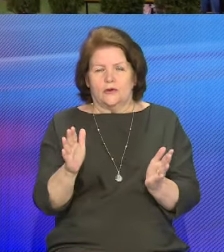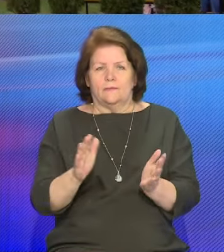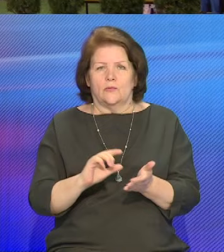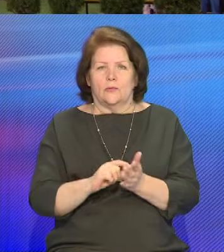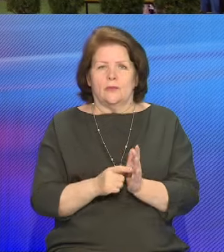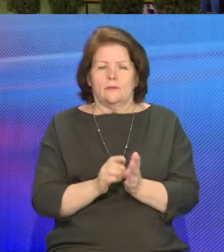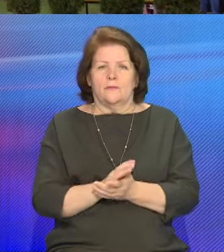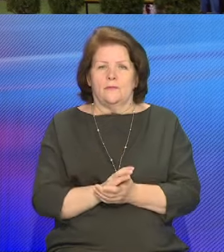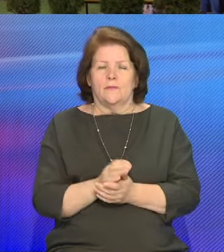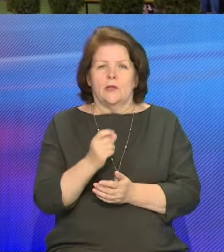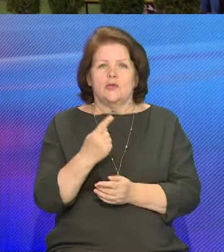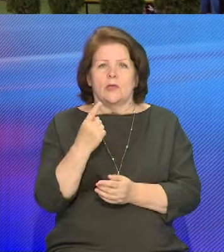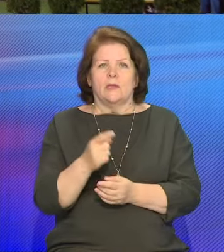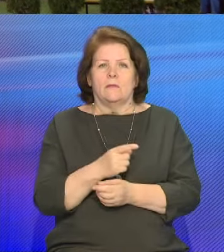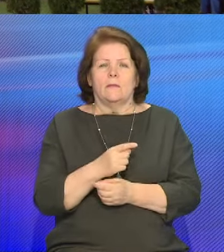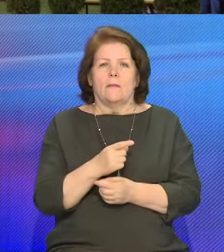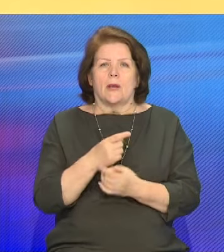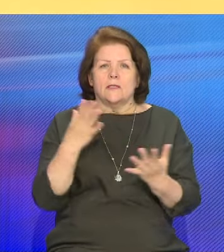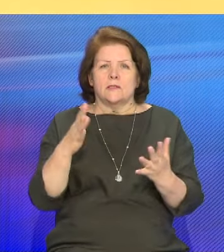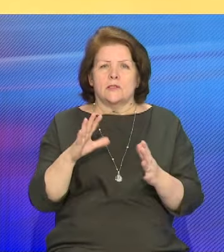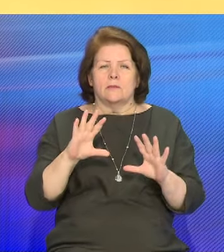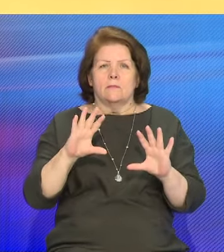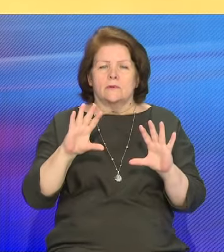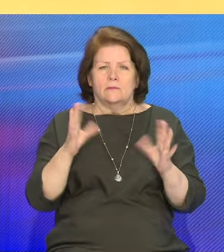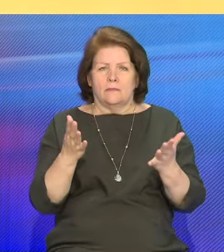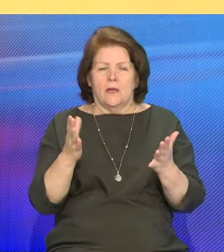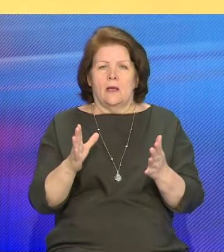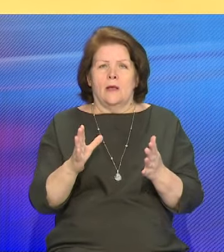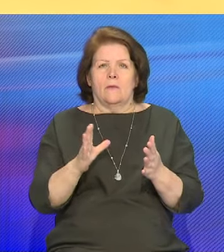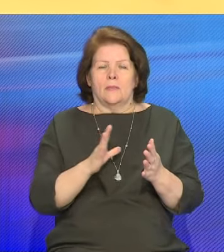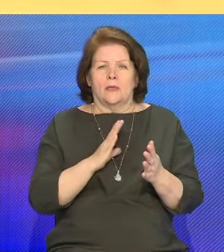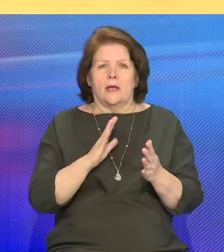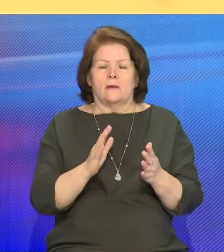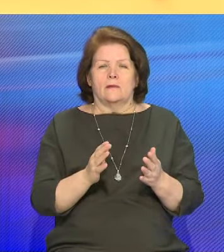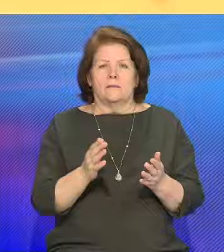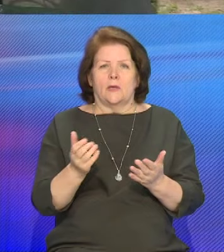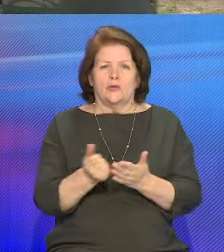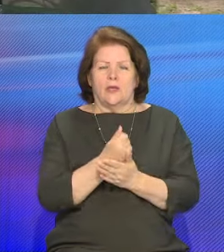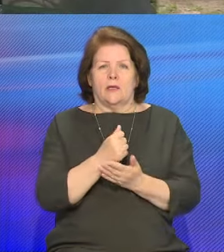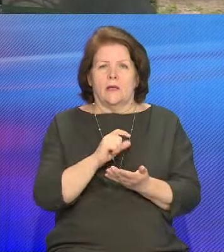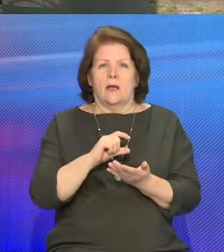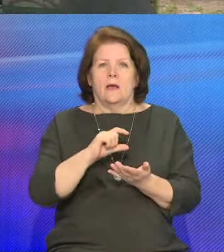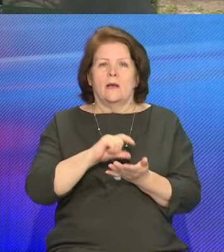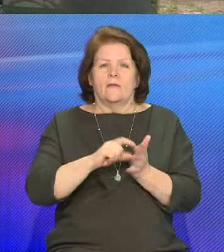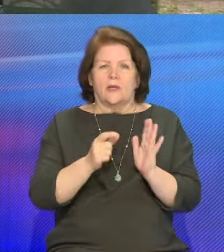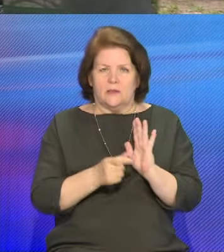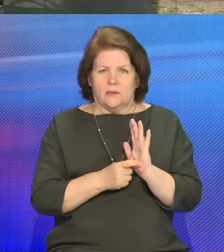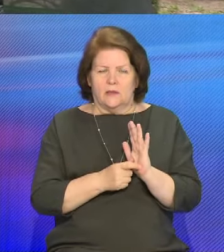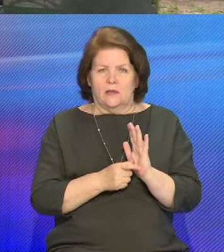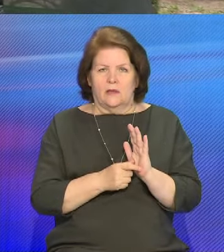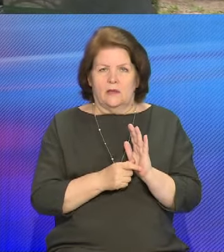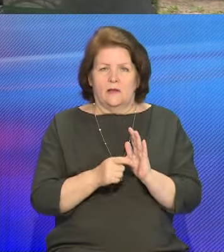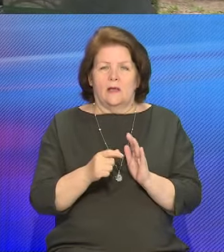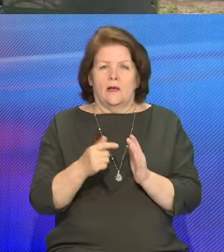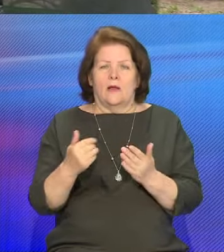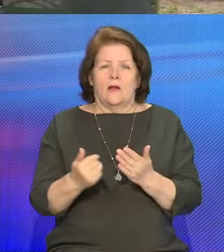Еще одним святочным моментом означения даты стало заселение у новой квартиры Жихару Агрогородка. Новоселам в